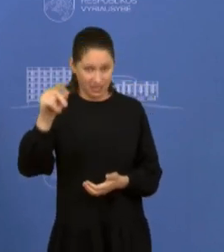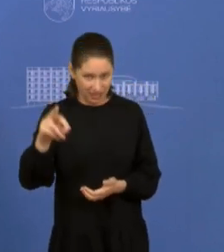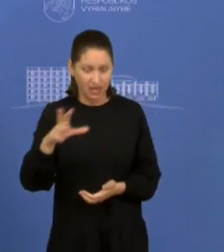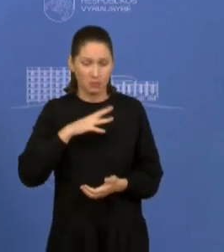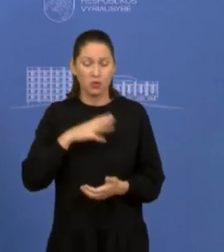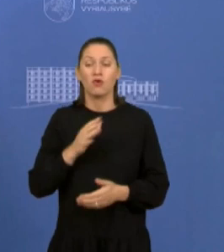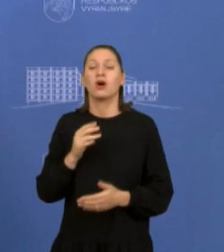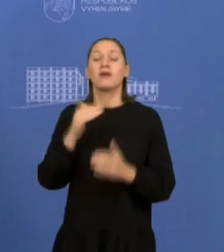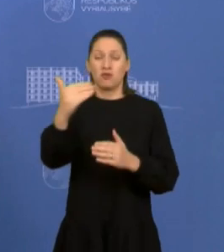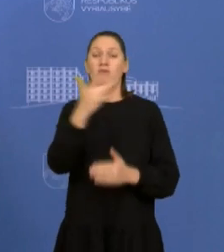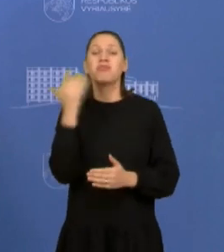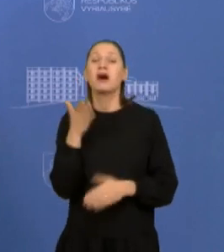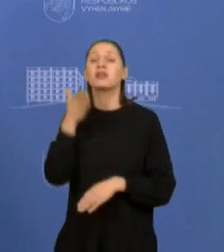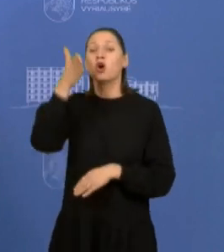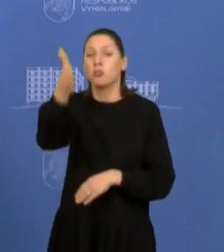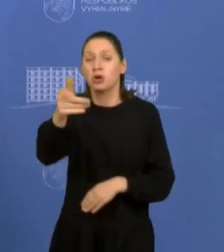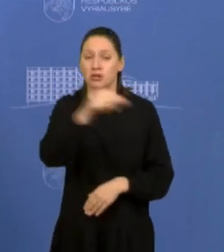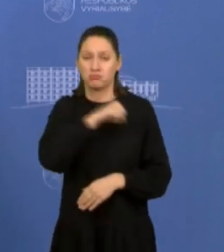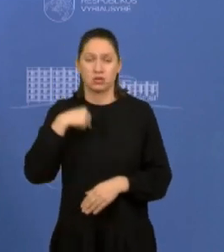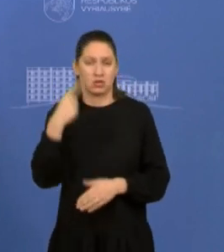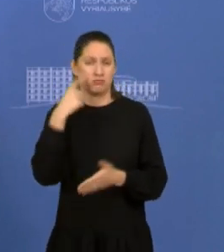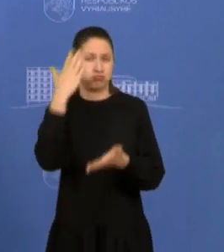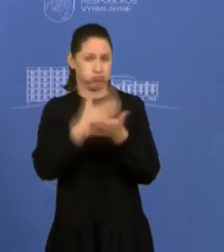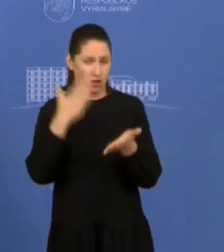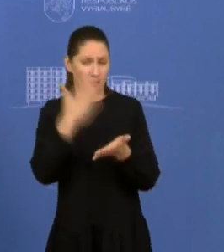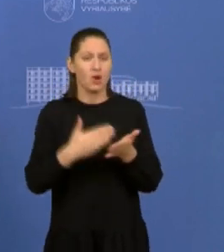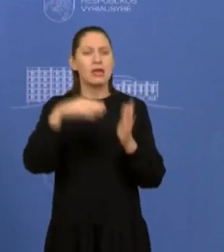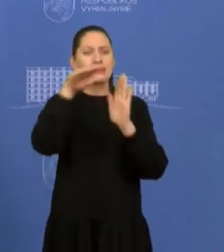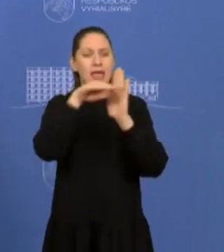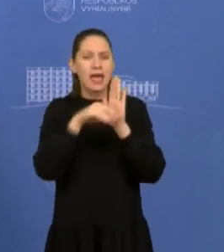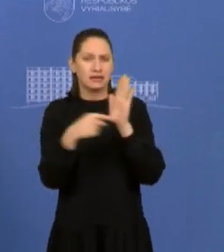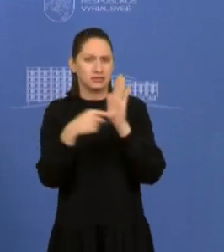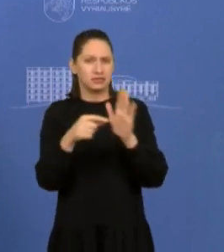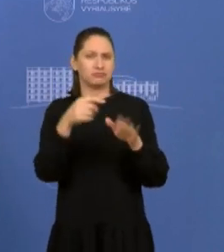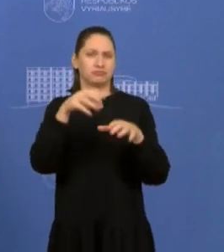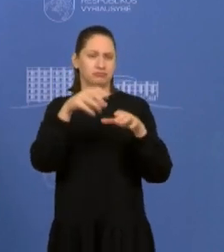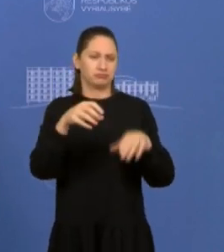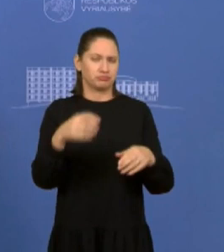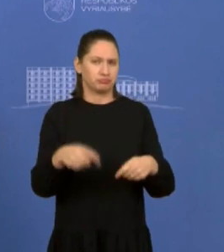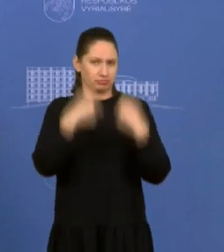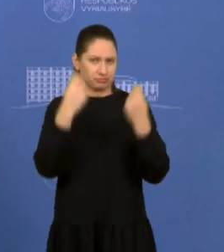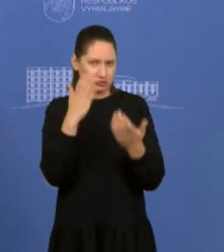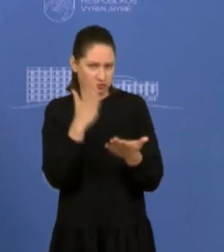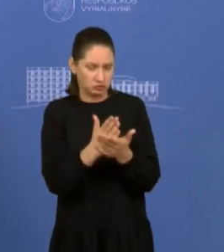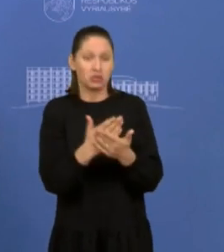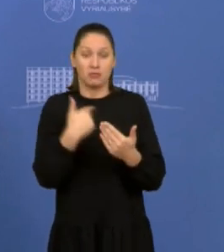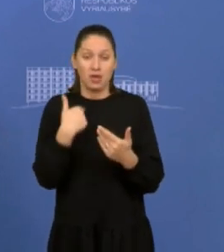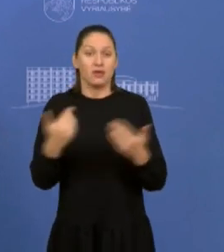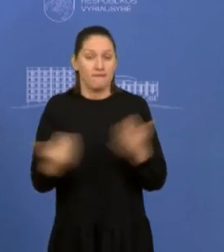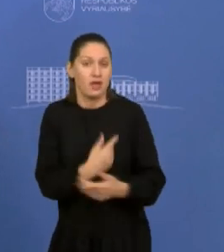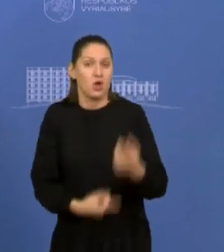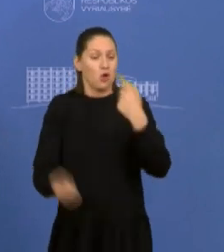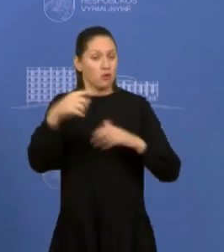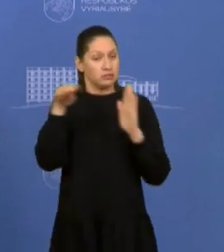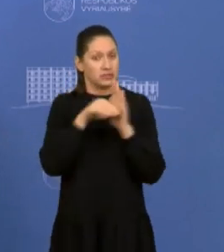paapslantymą pas juos frakciją, pastebėjo teisinės juridikos problematikas su registracijos motysi, tai mes žengėme atgal ir